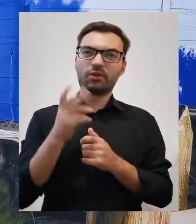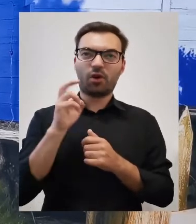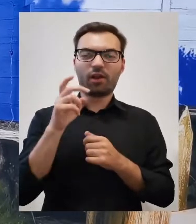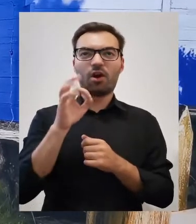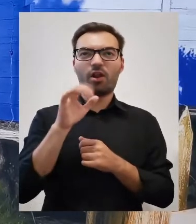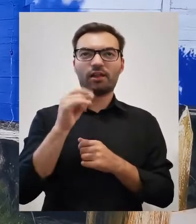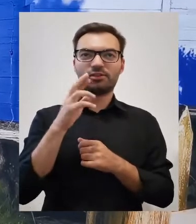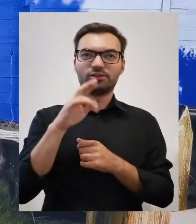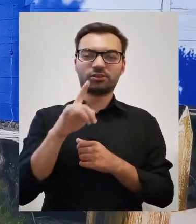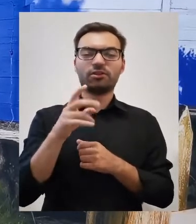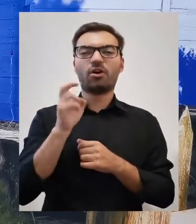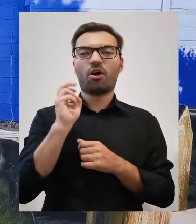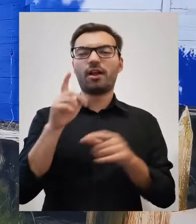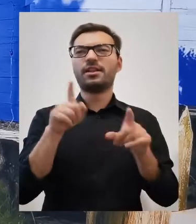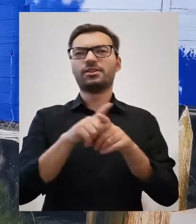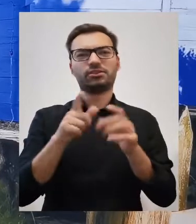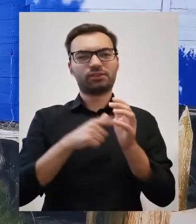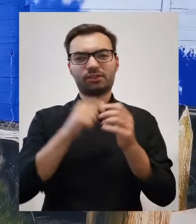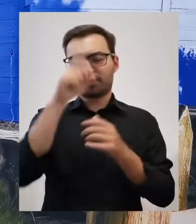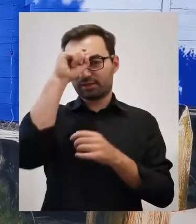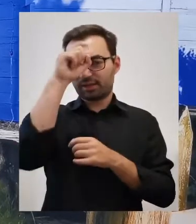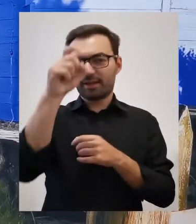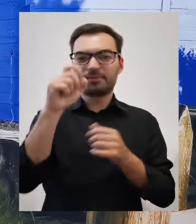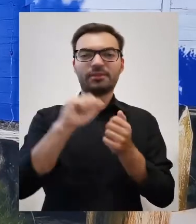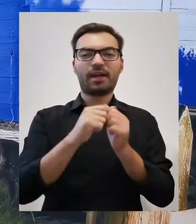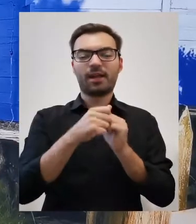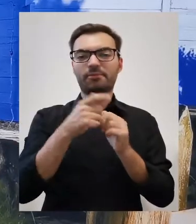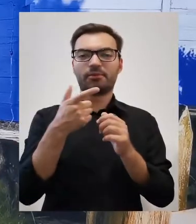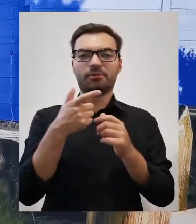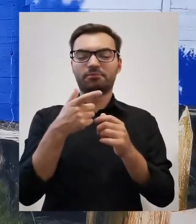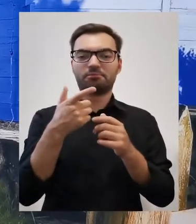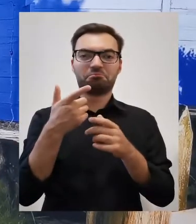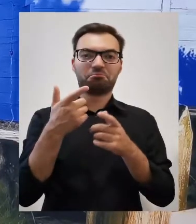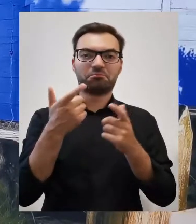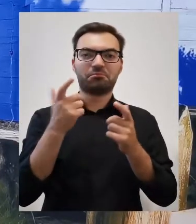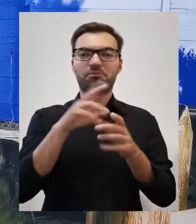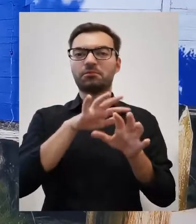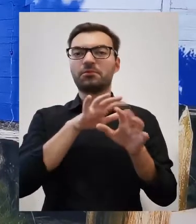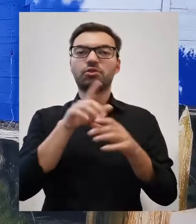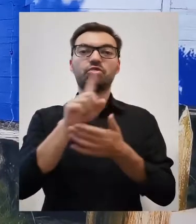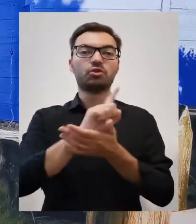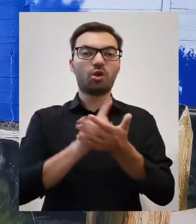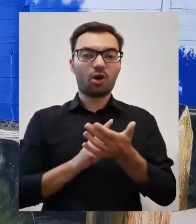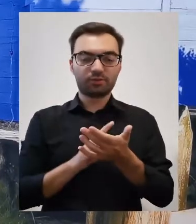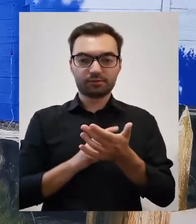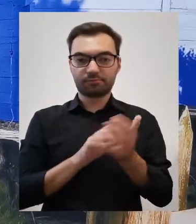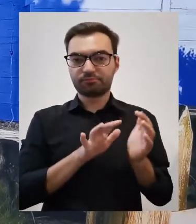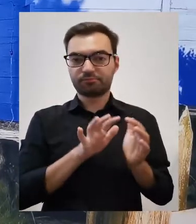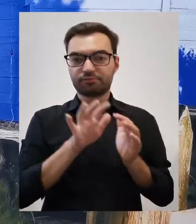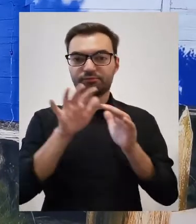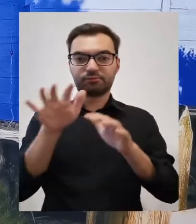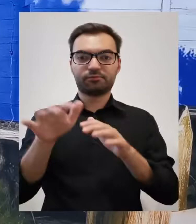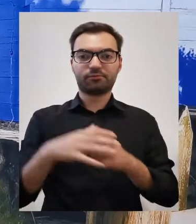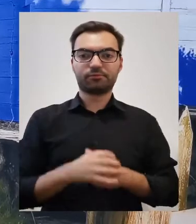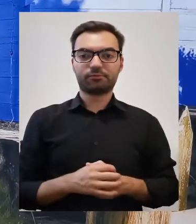byśmy powiedzieli holendrzy, chociaż to często byli tak, że Niemcy czy też osadnicy, którzy przybywali ze Śląska,